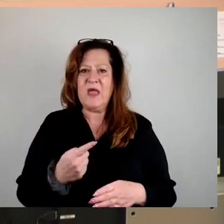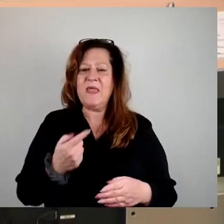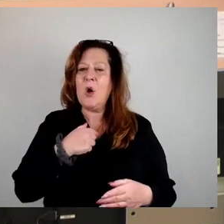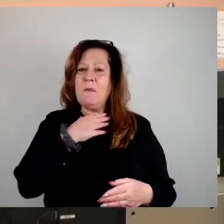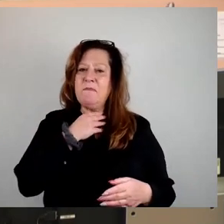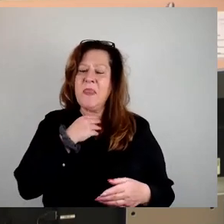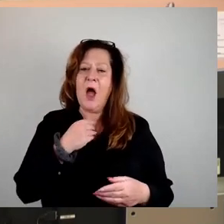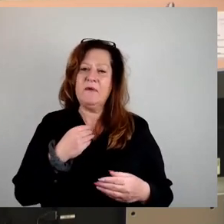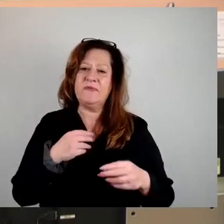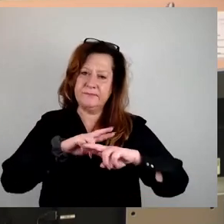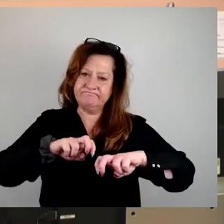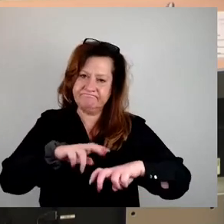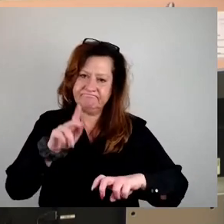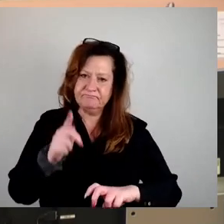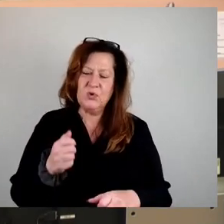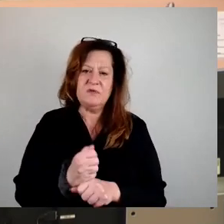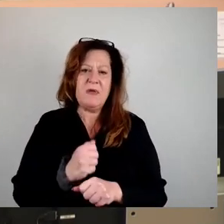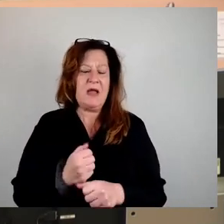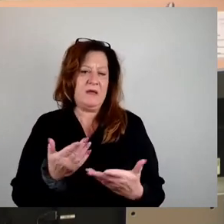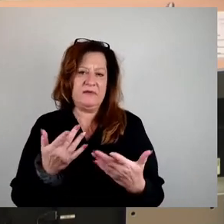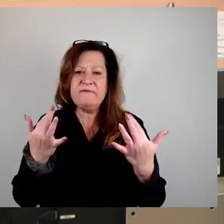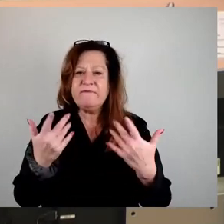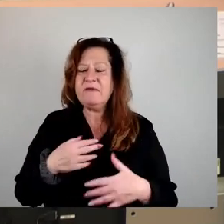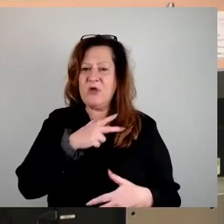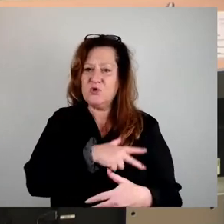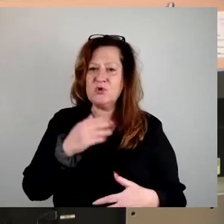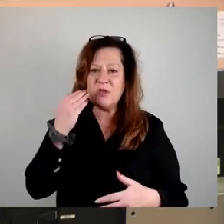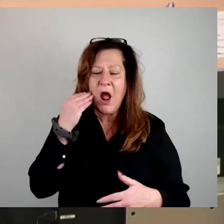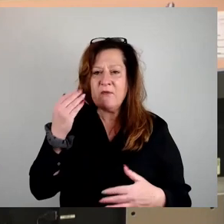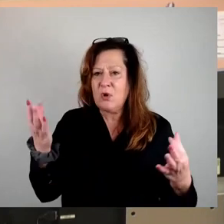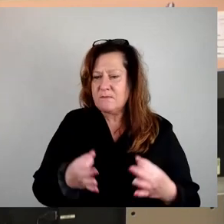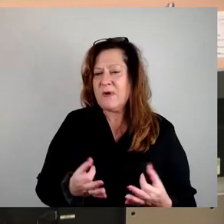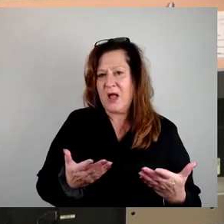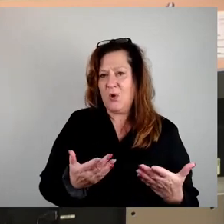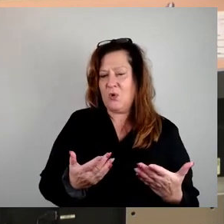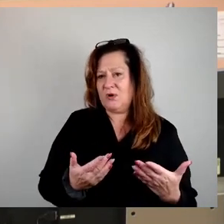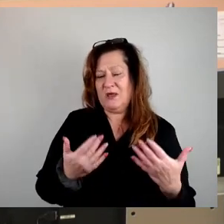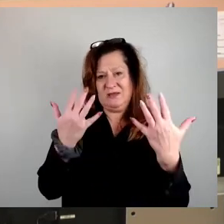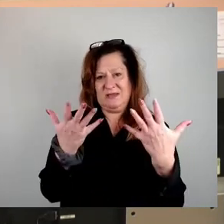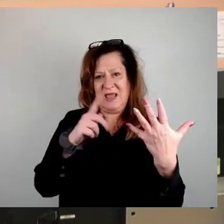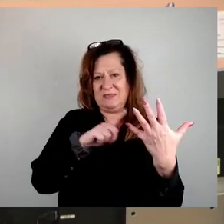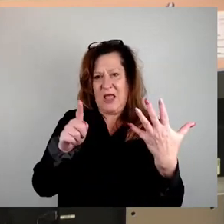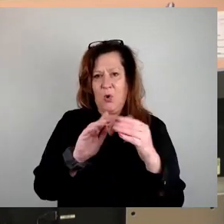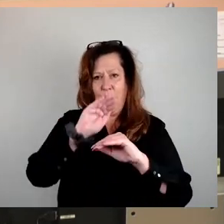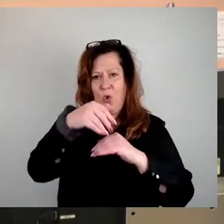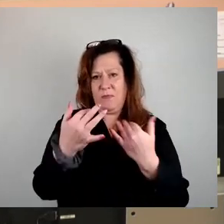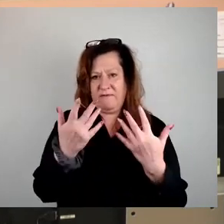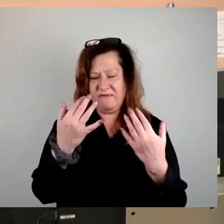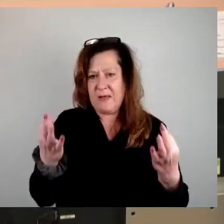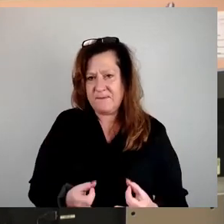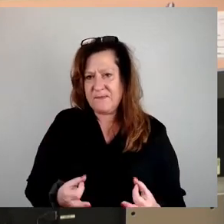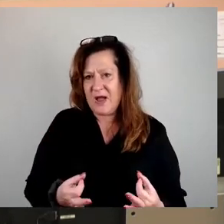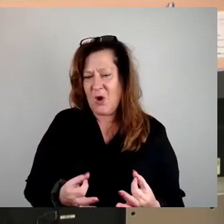wie viele Sozialwohnungen in der Stadt Dresden eigentlich noch über die 10.000 hinaus gebraucht werden und die Zahl ist auch nicht gerade gering.